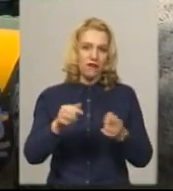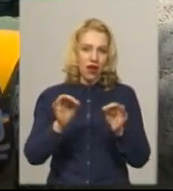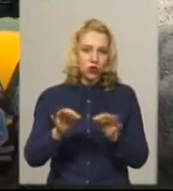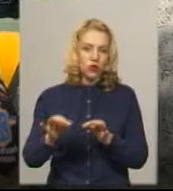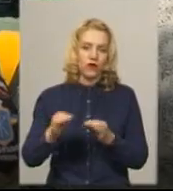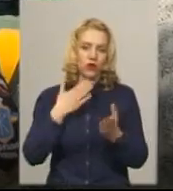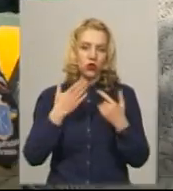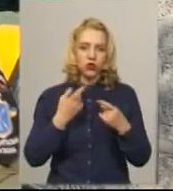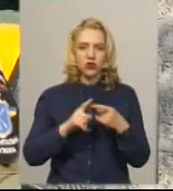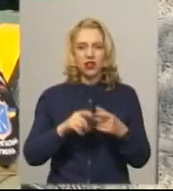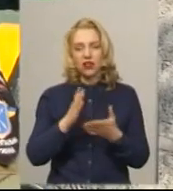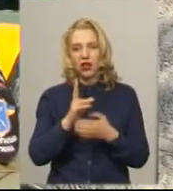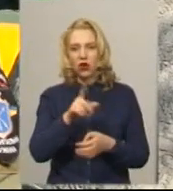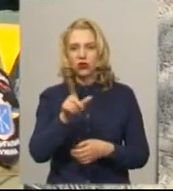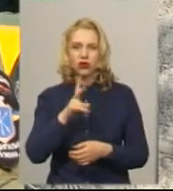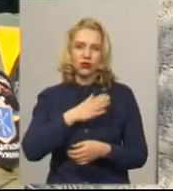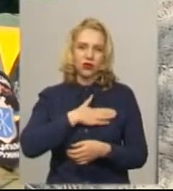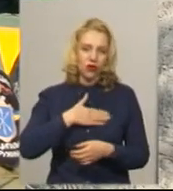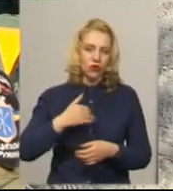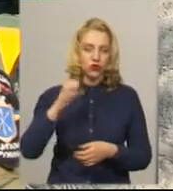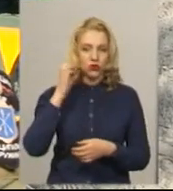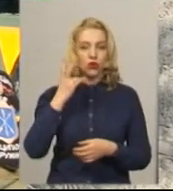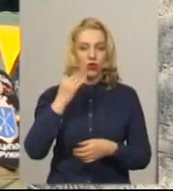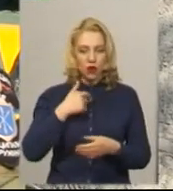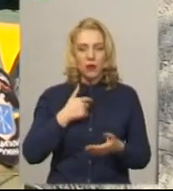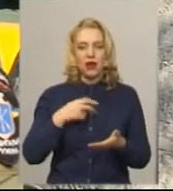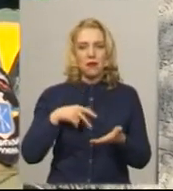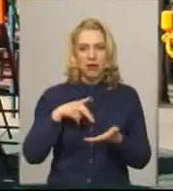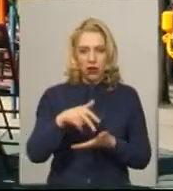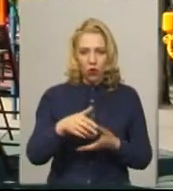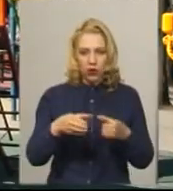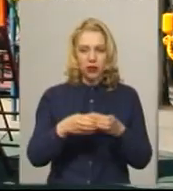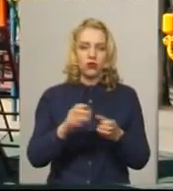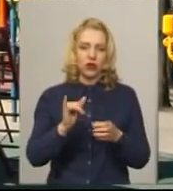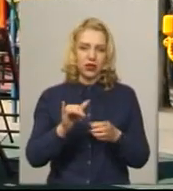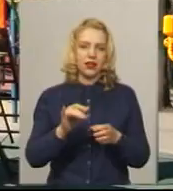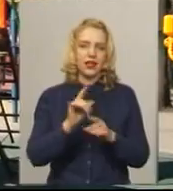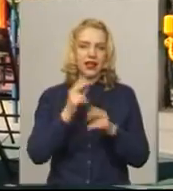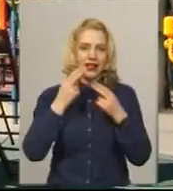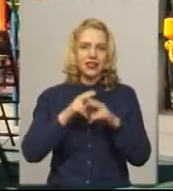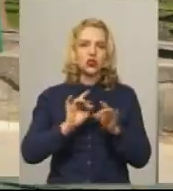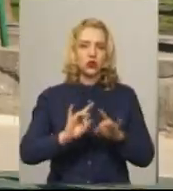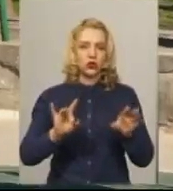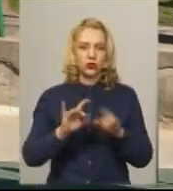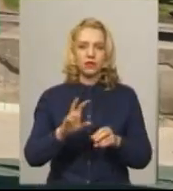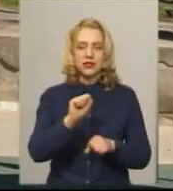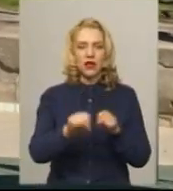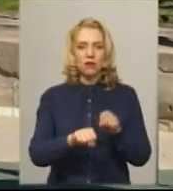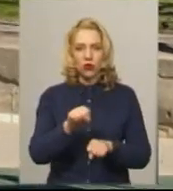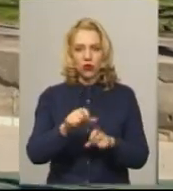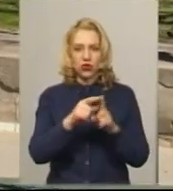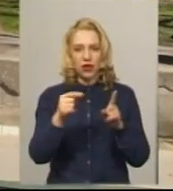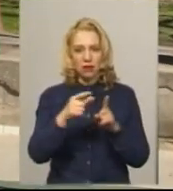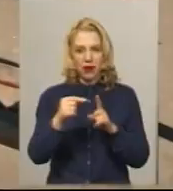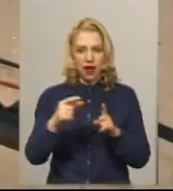Є такі, що не хочуть слухатися, але ми до них підходимо, інструктуємо їм. За порушення правил карантину з 6 квітня